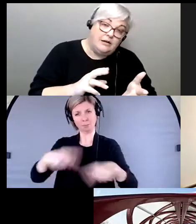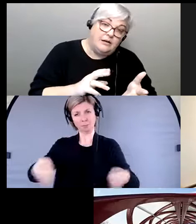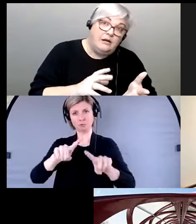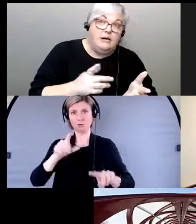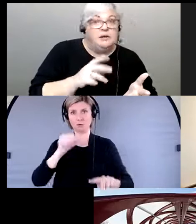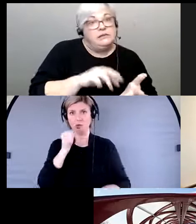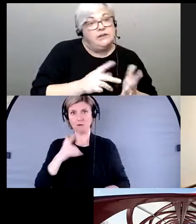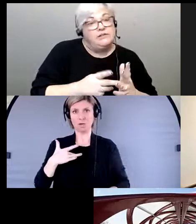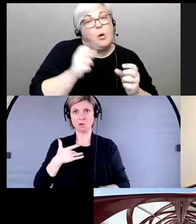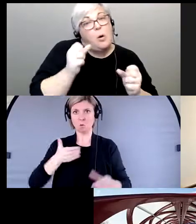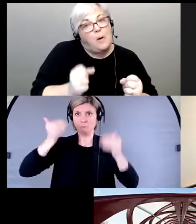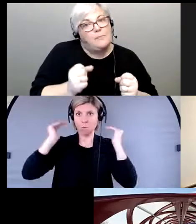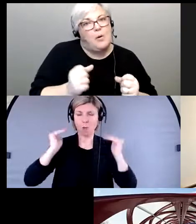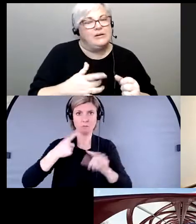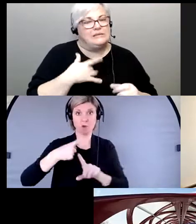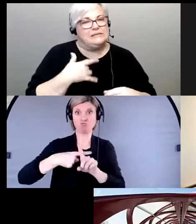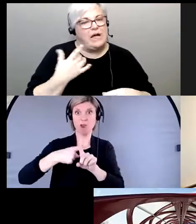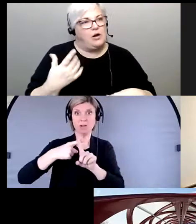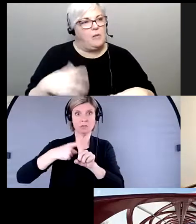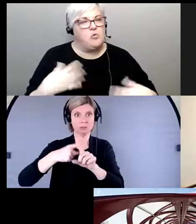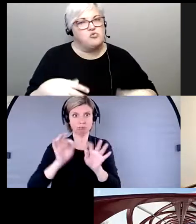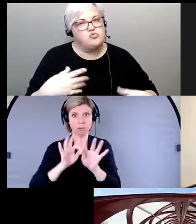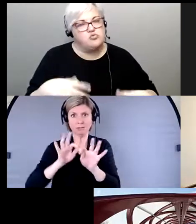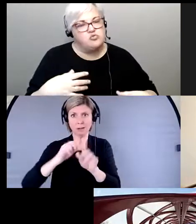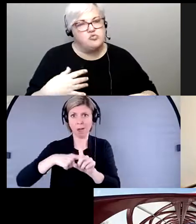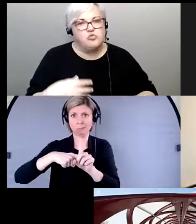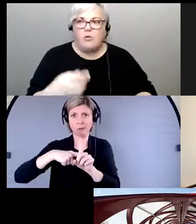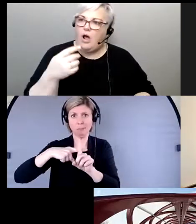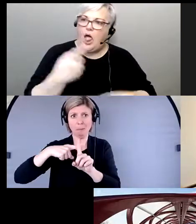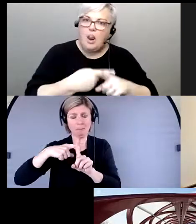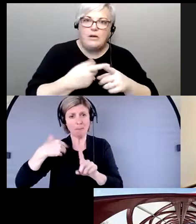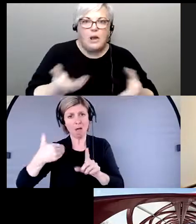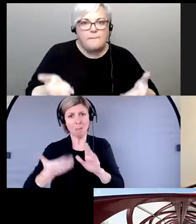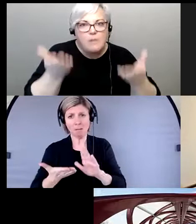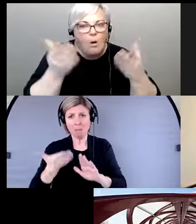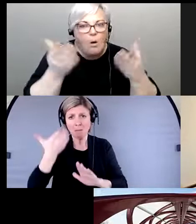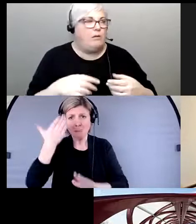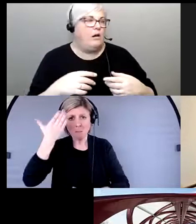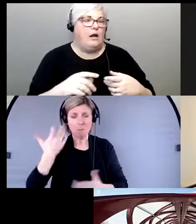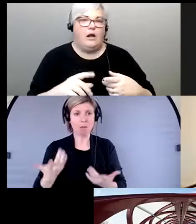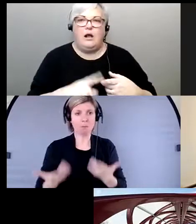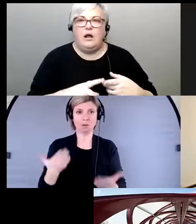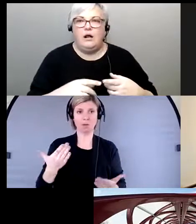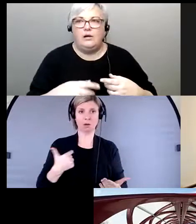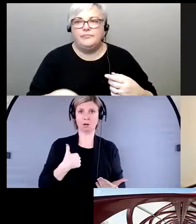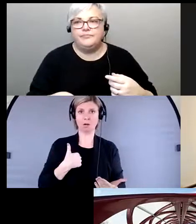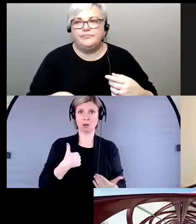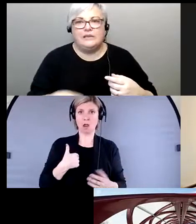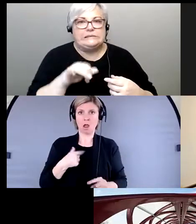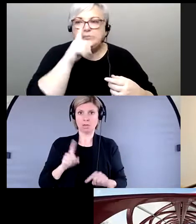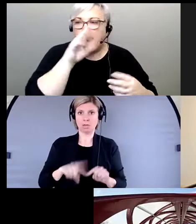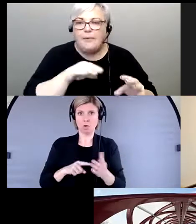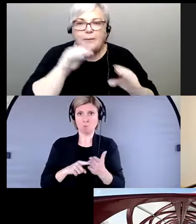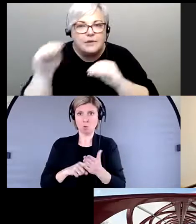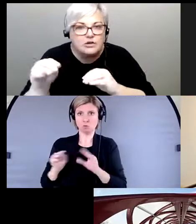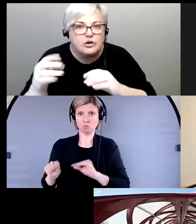on peut commencer à être un peu dépassé par les prix des loyers qui augmentent. Si vous ne pouvez pas déménager, peut-être